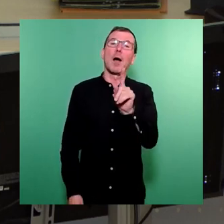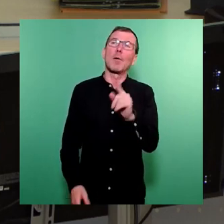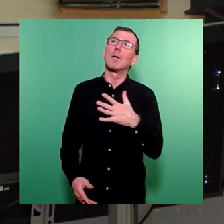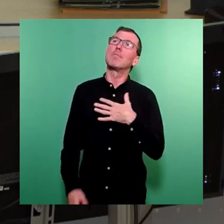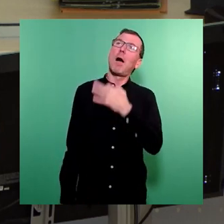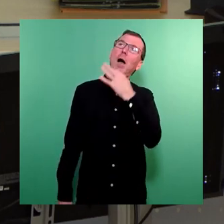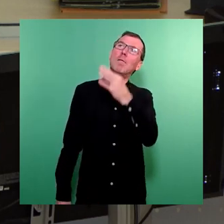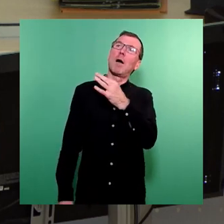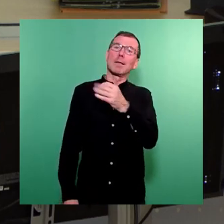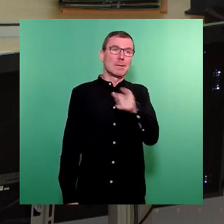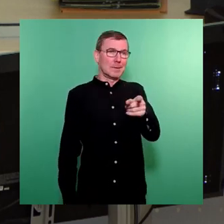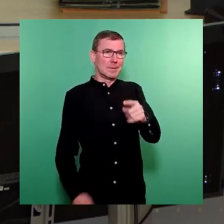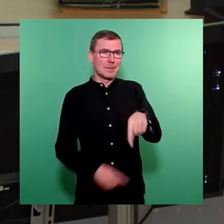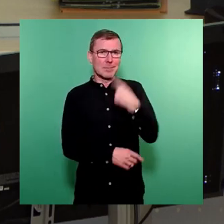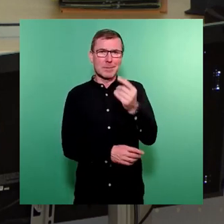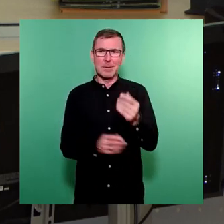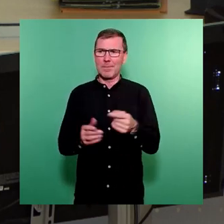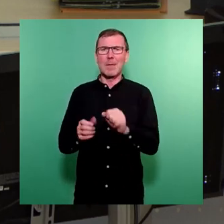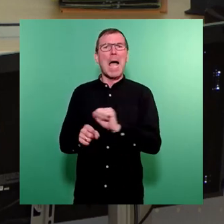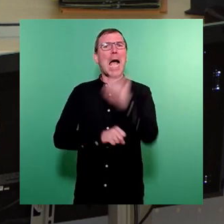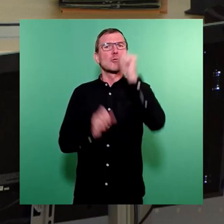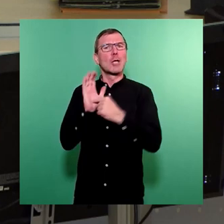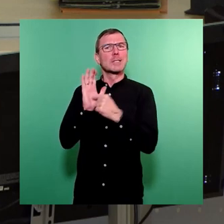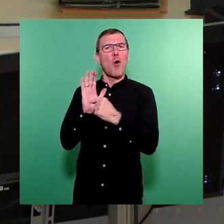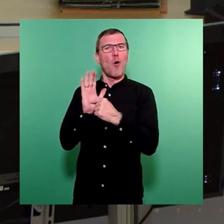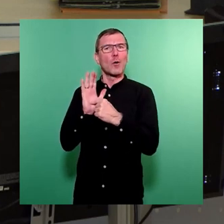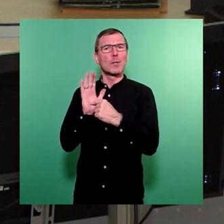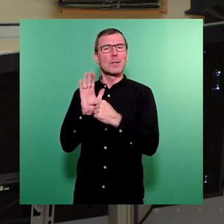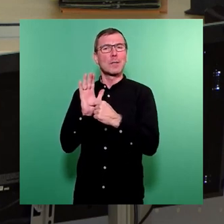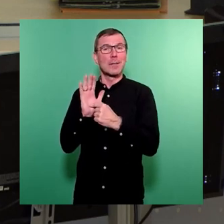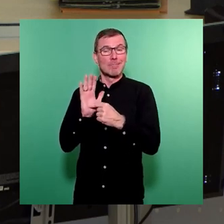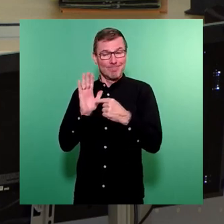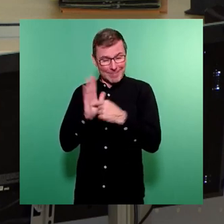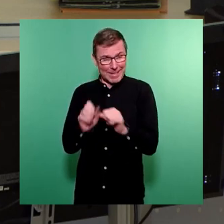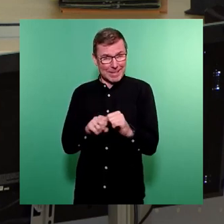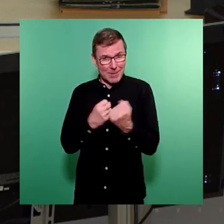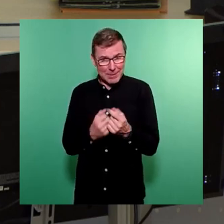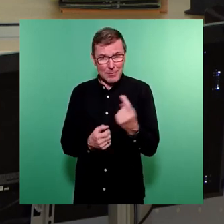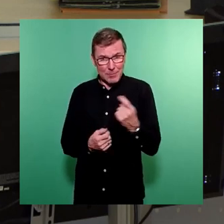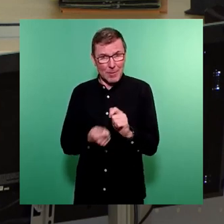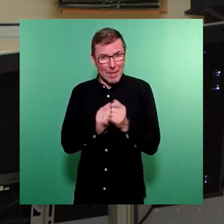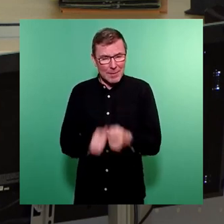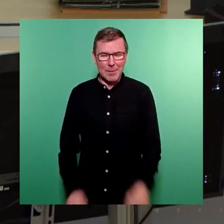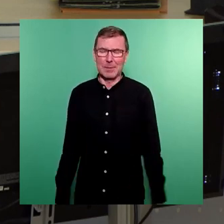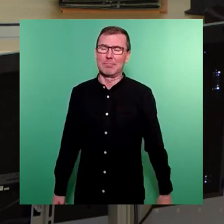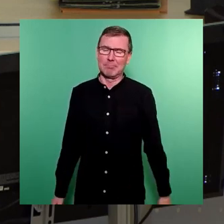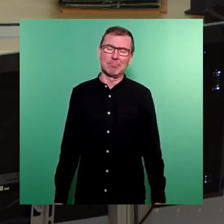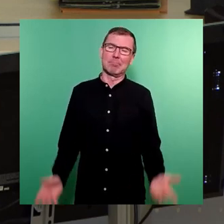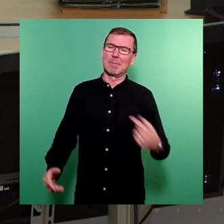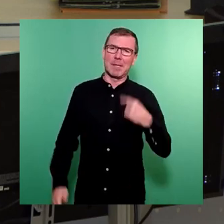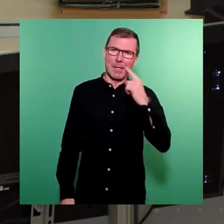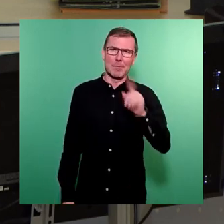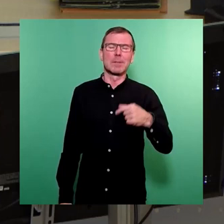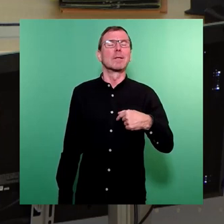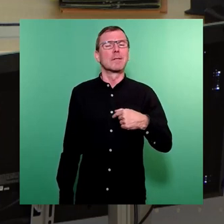Resolution, die Sie hier anschließend ins Gespräch bringen wollen, dass Moratorium an dieser Situation irgendwas ändern wird. Deswegen kündige ich auch jetzt an, dass das unser